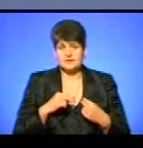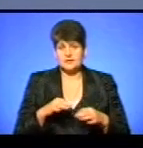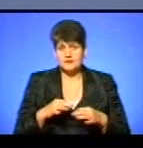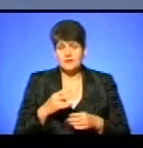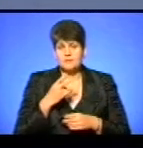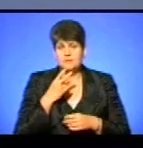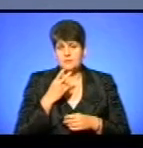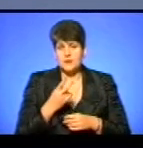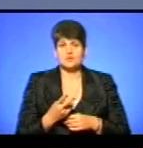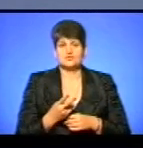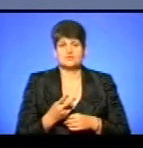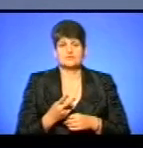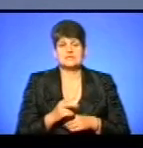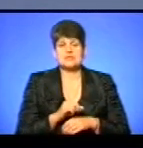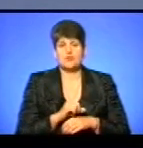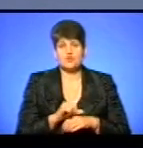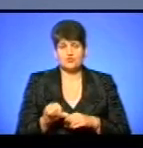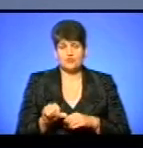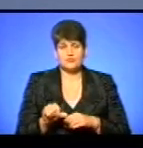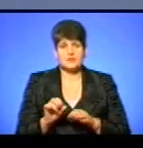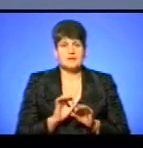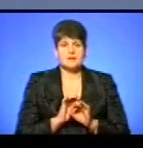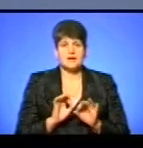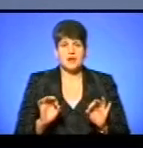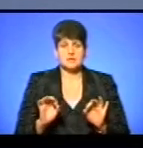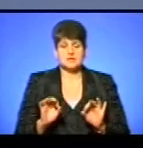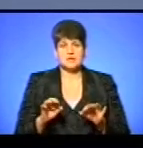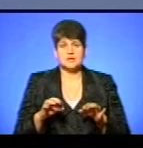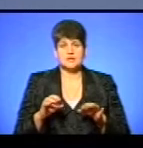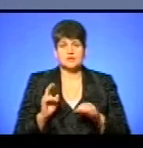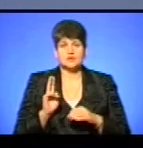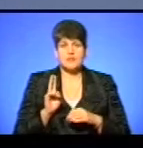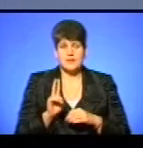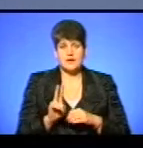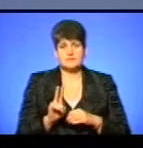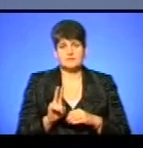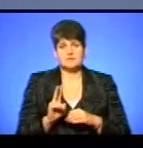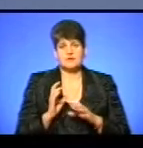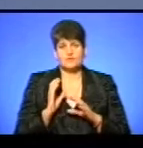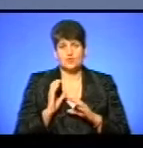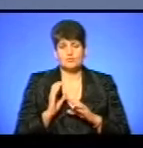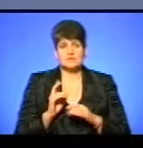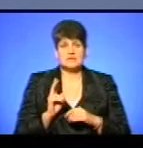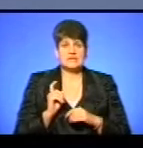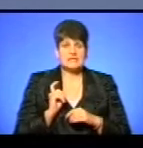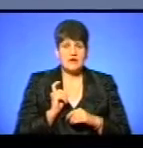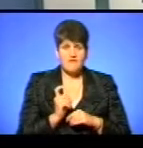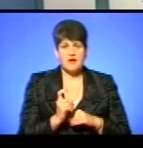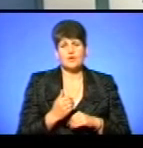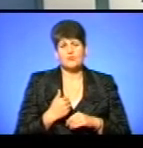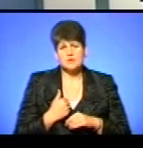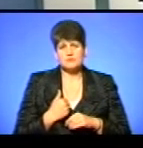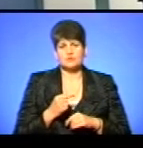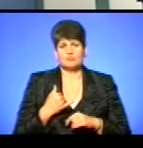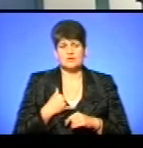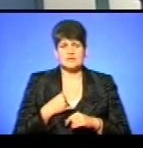бачу за кордоном, які прекрасні тролейбуси, автобуси, трамваї. Звичайно, щоб мені хотілося, щоб все це